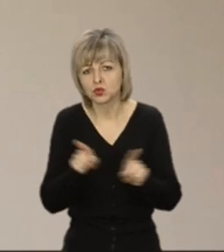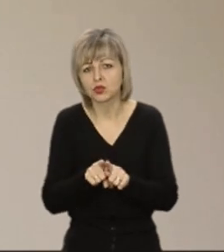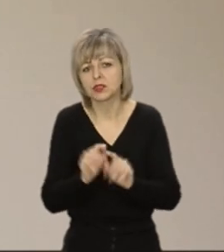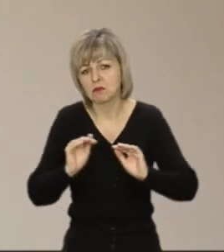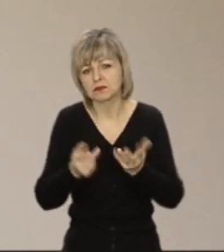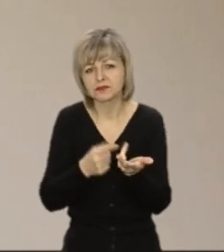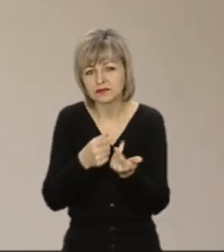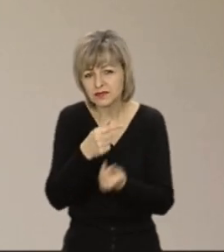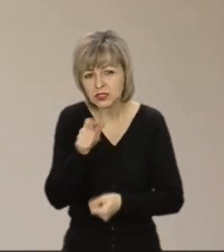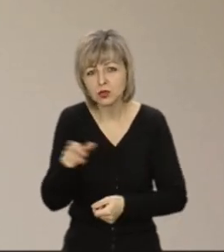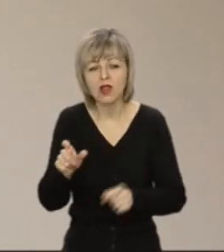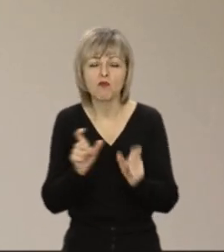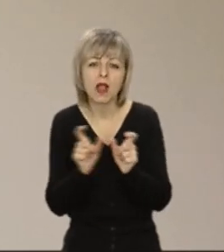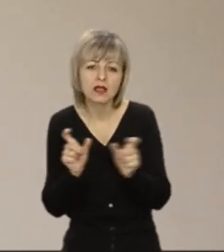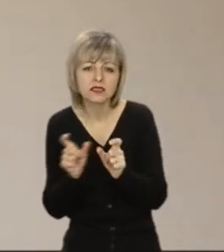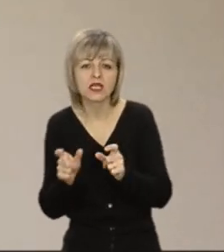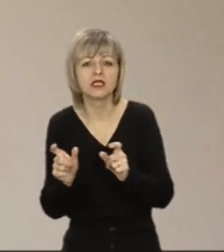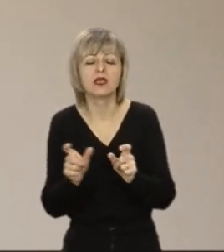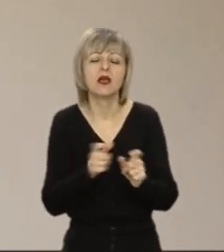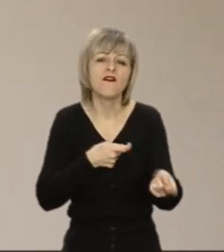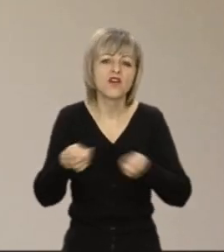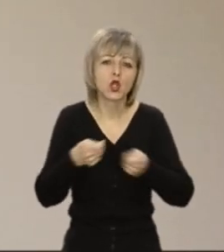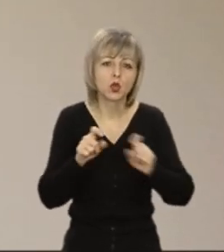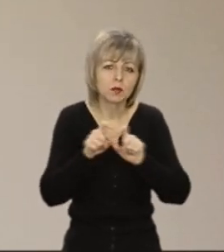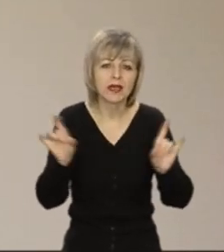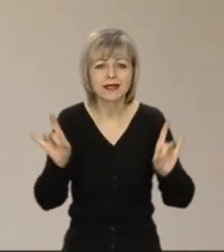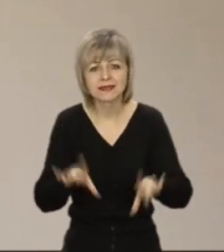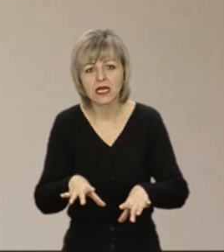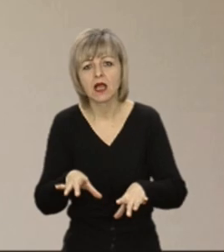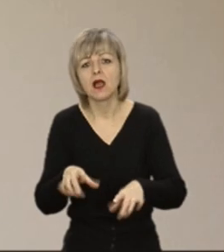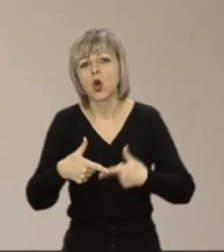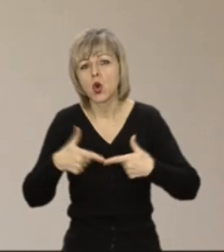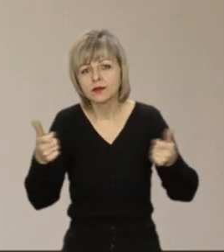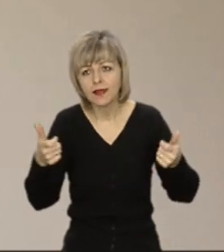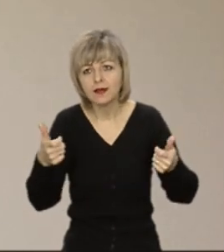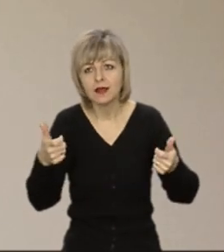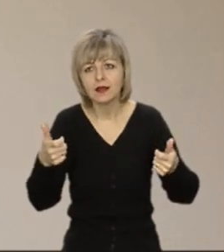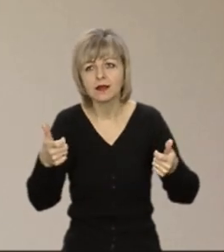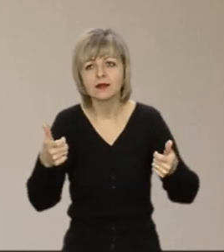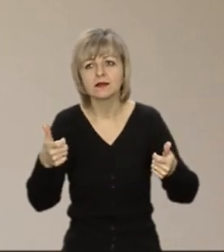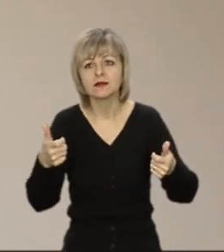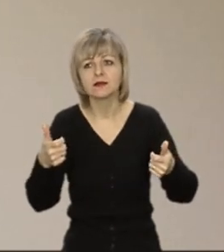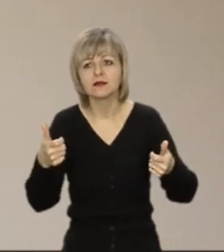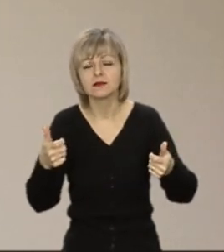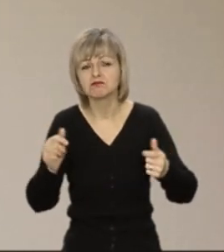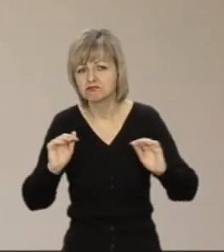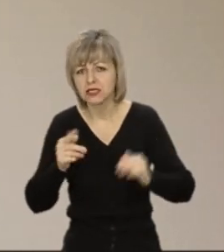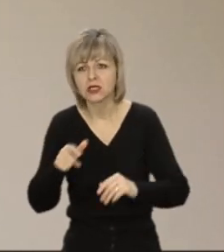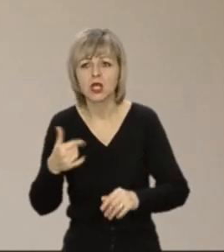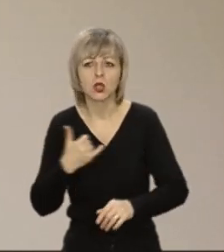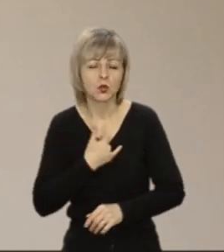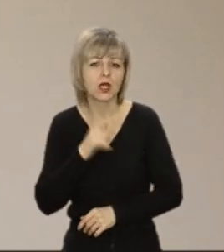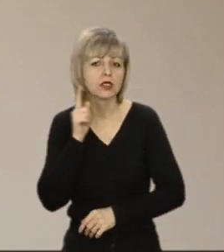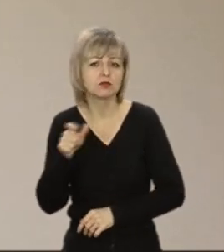магазинах теж, в приміщеннях торгових і в ресторанах або готеях. І у нас також здебільшого